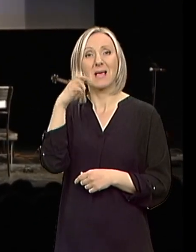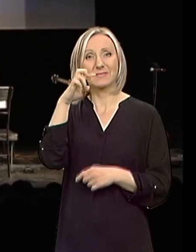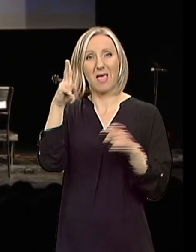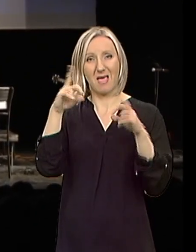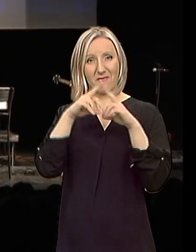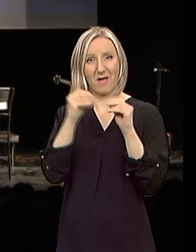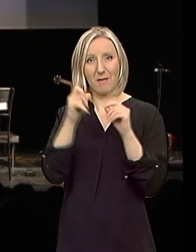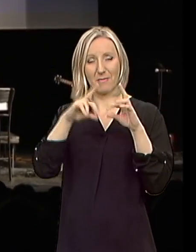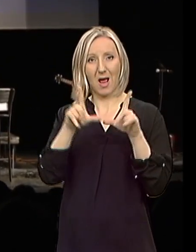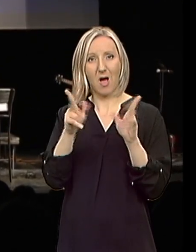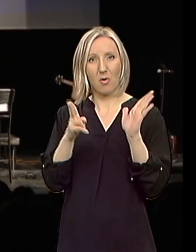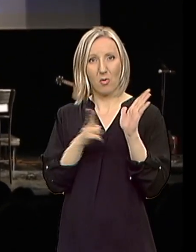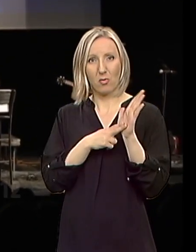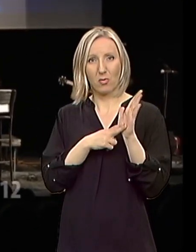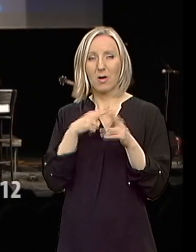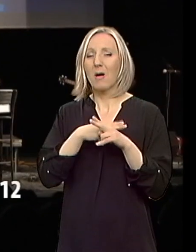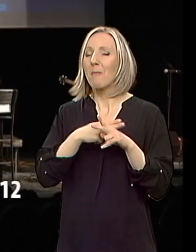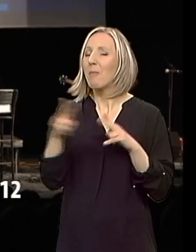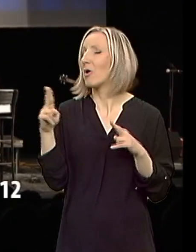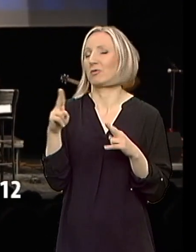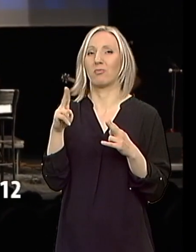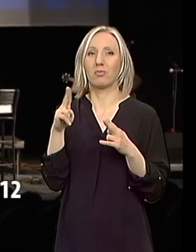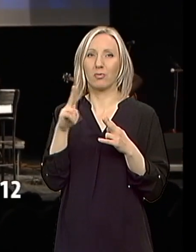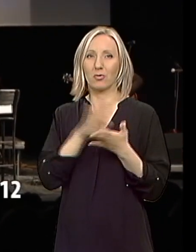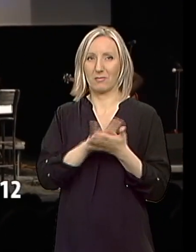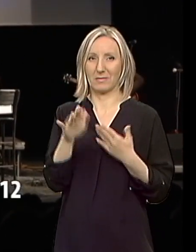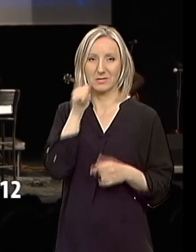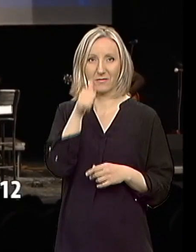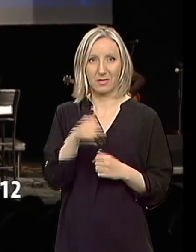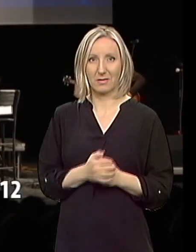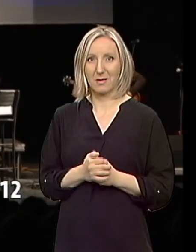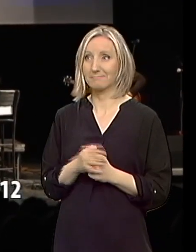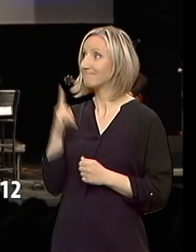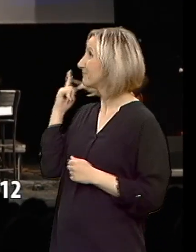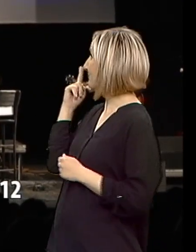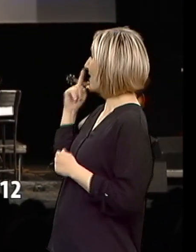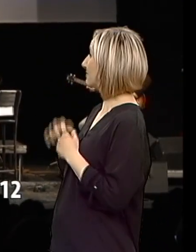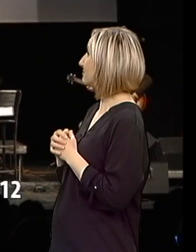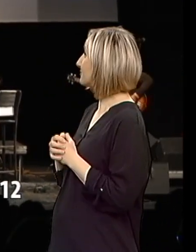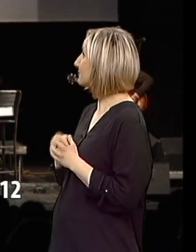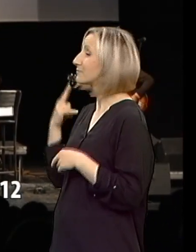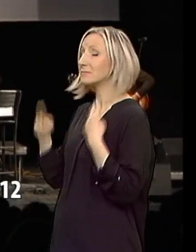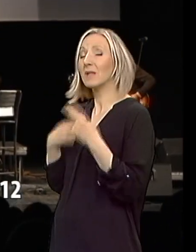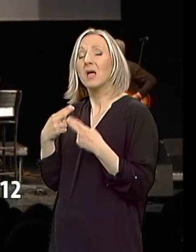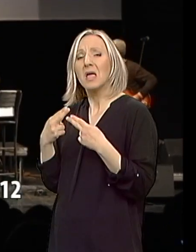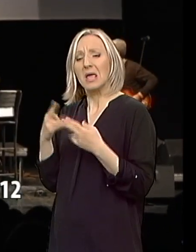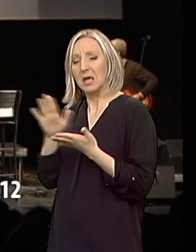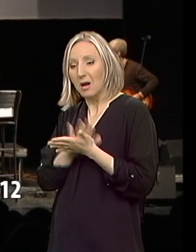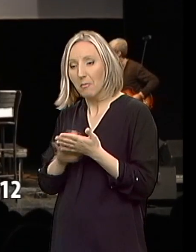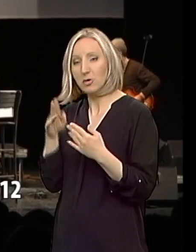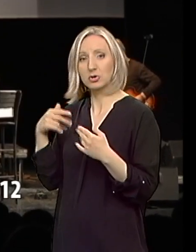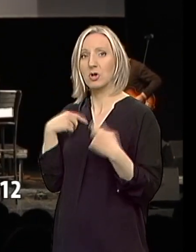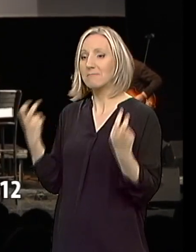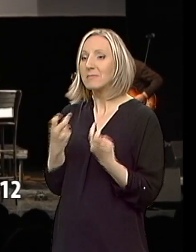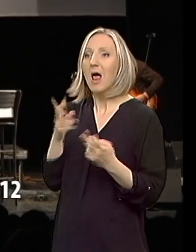vreba pogled, tvoj podled vreba me. I pišem stoj sa dlanova, u bilo